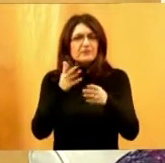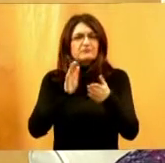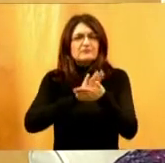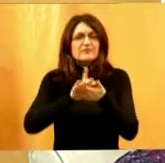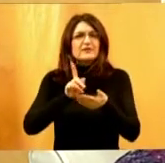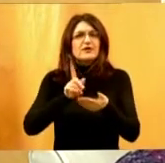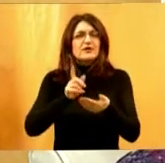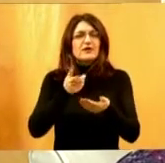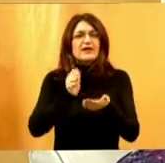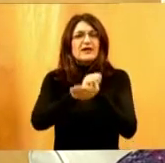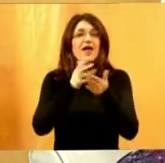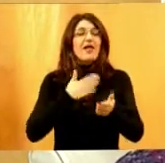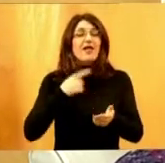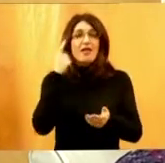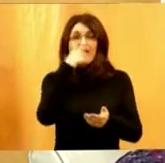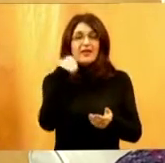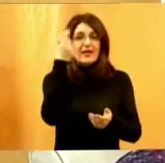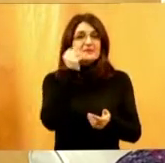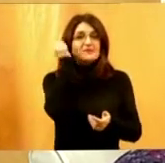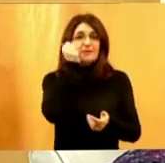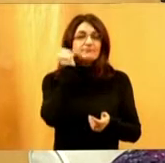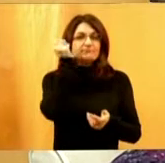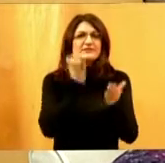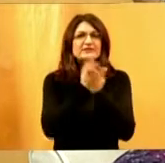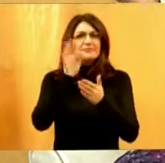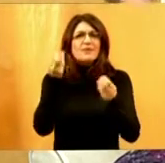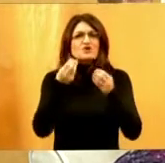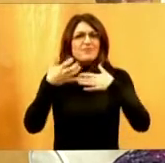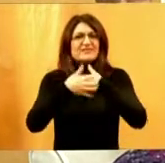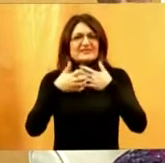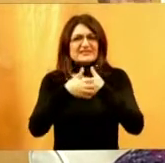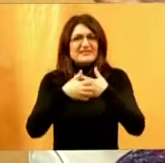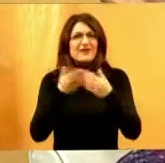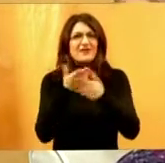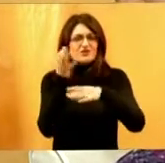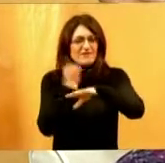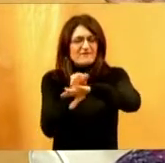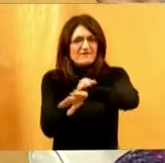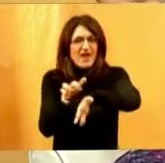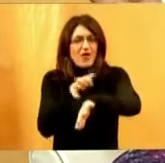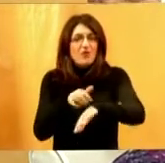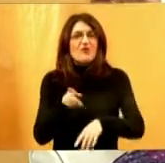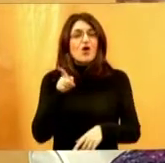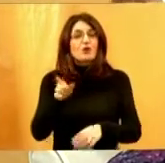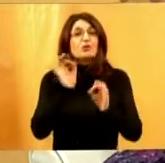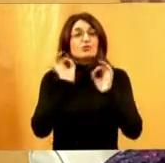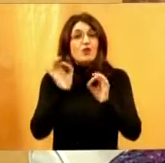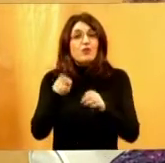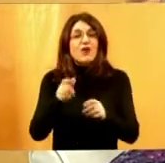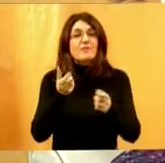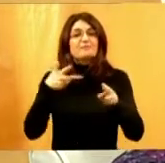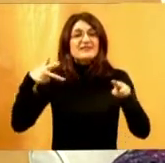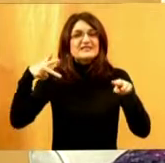izmasirati svoje lice, ako imamo neki svrbeš ili ako imamo neke kceme, jako dobro djeluje na